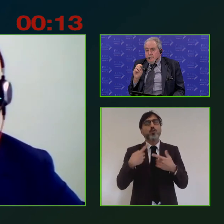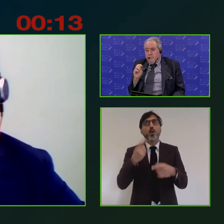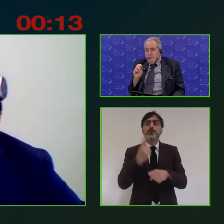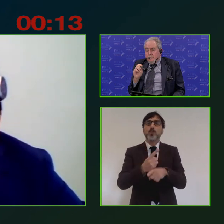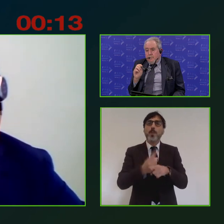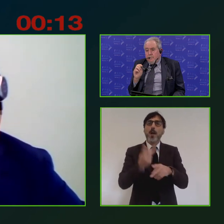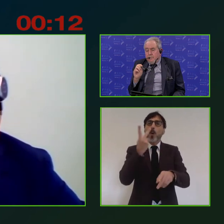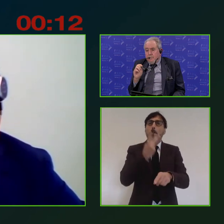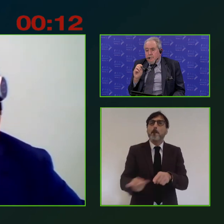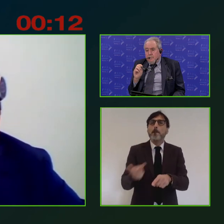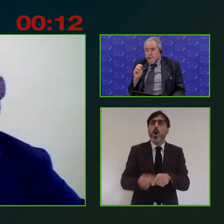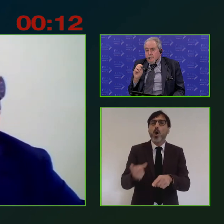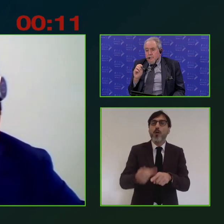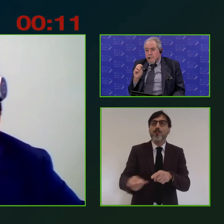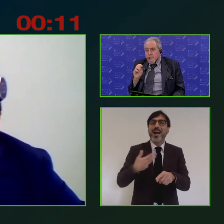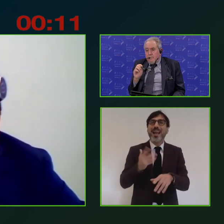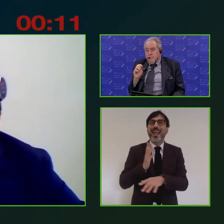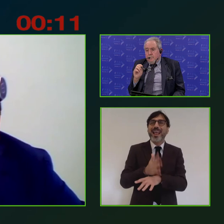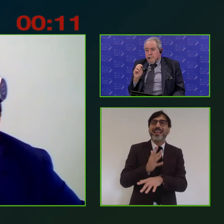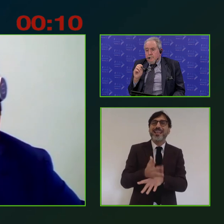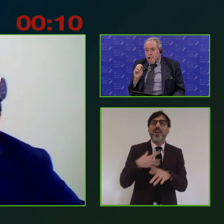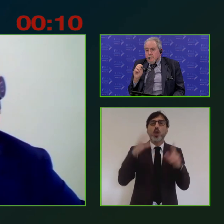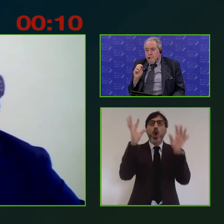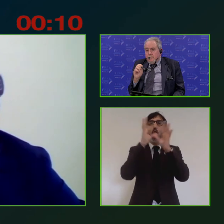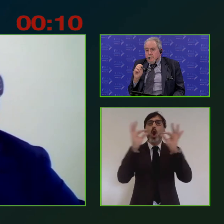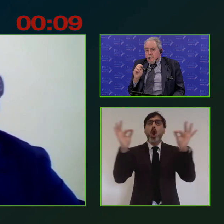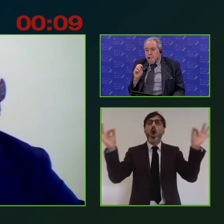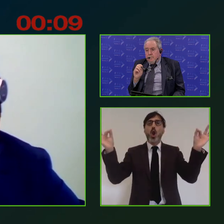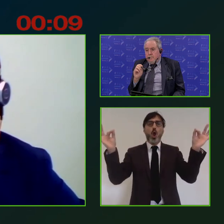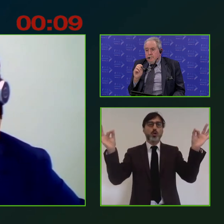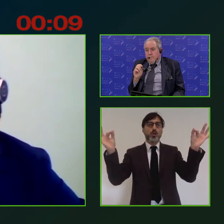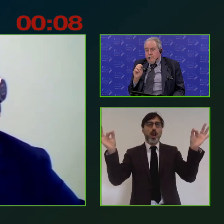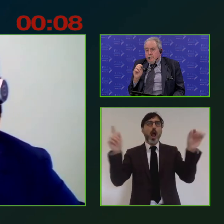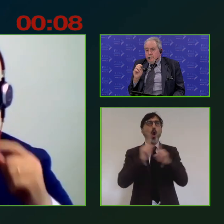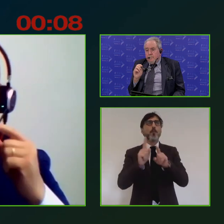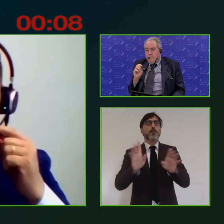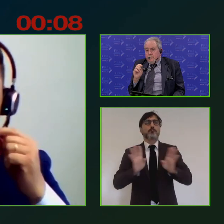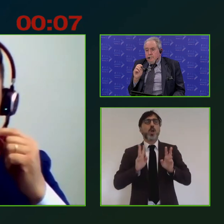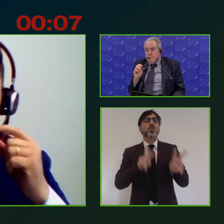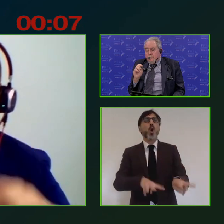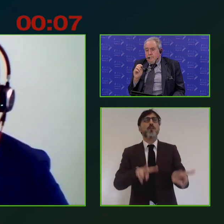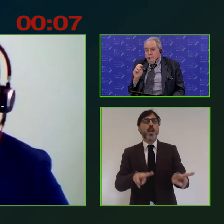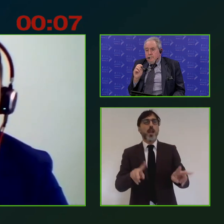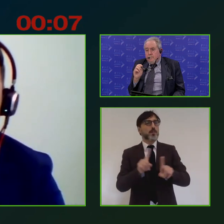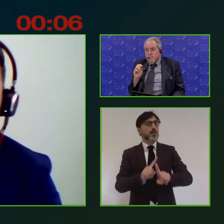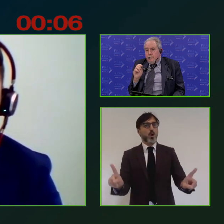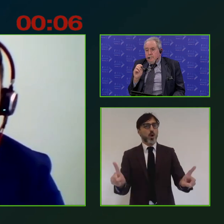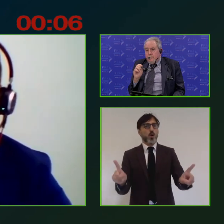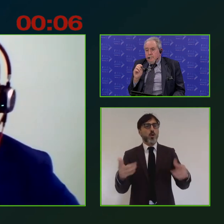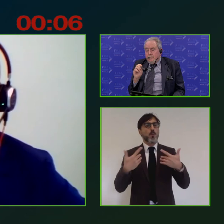a dare a questi interventi una logica che non sia appunto la logica della sorveglianza ma sia la logica della